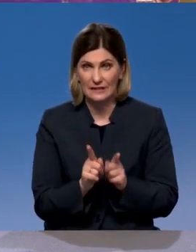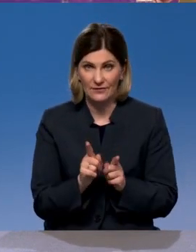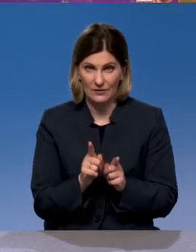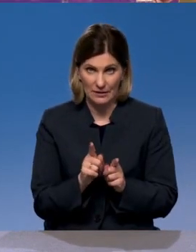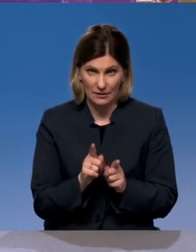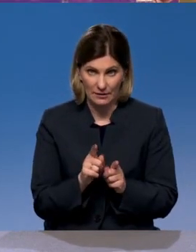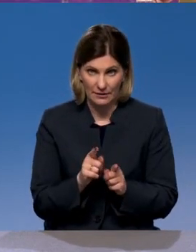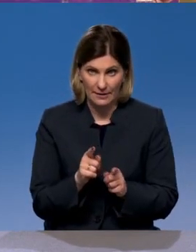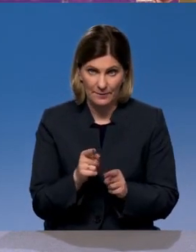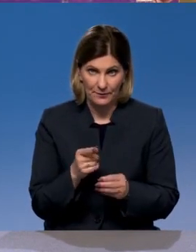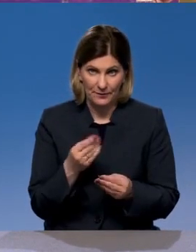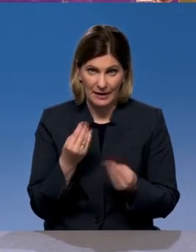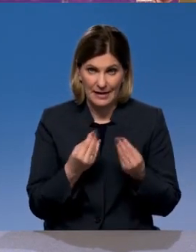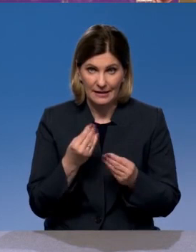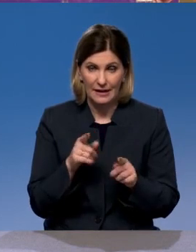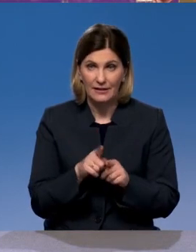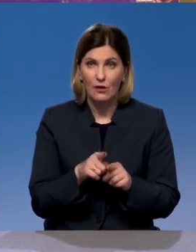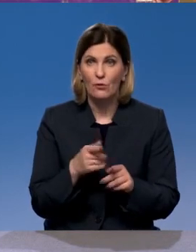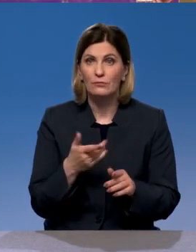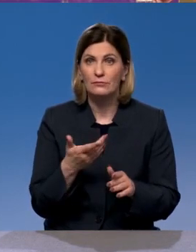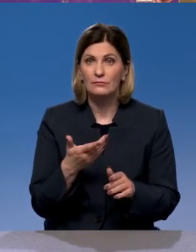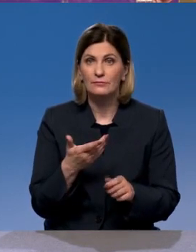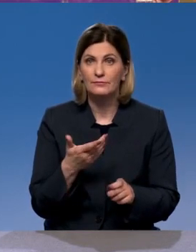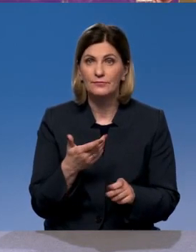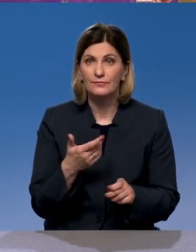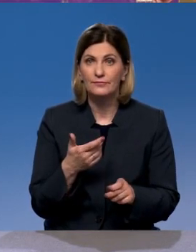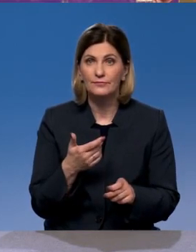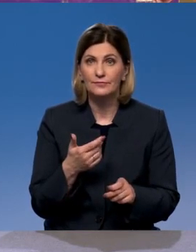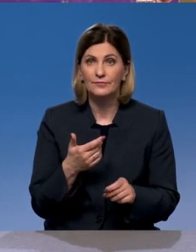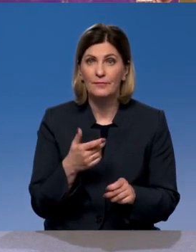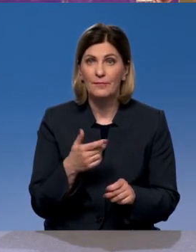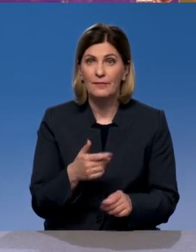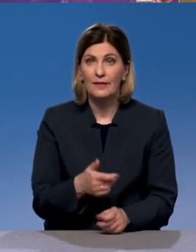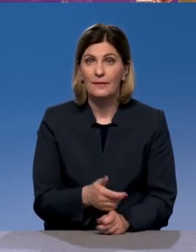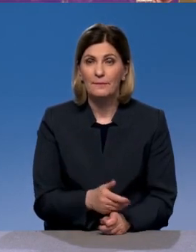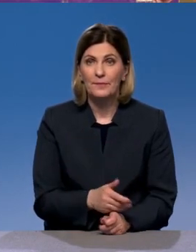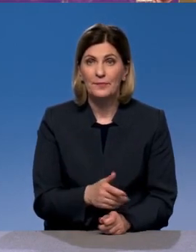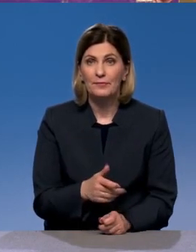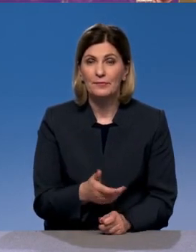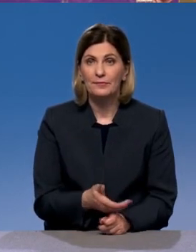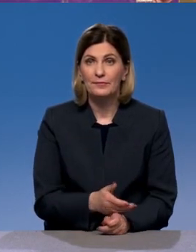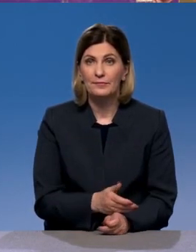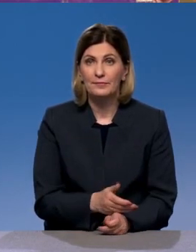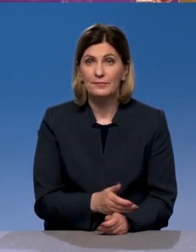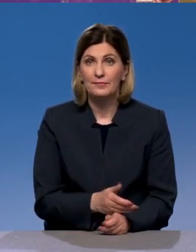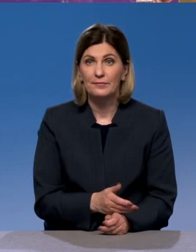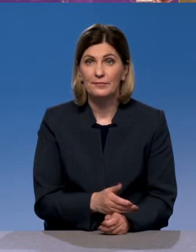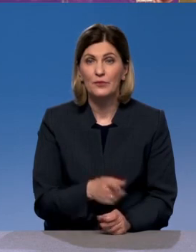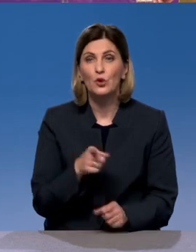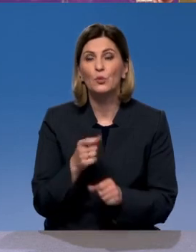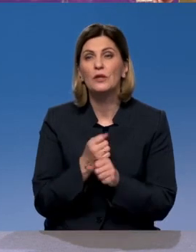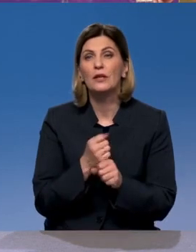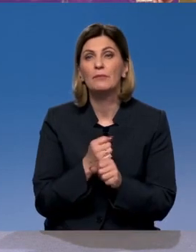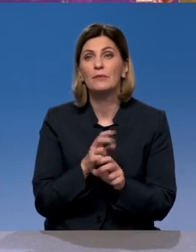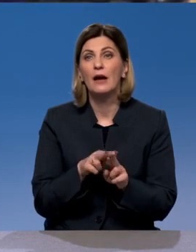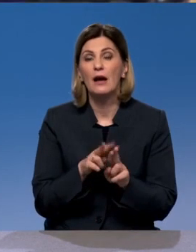такая, знаете, то есть ты замахнулся на кого-то, но случайно своего ударил. Вот здесь работает то же